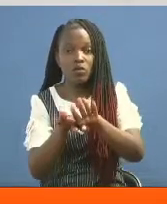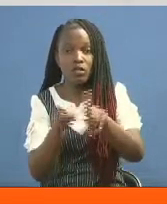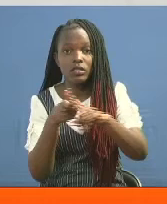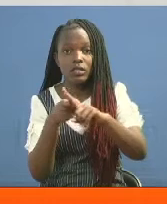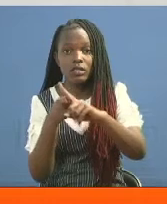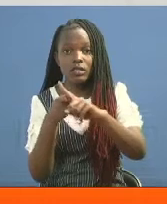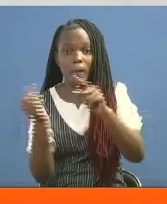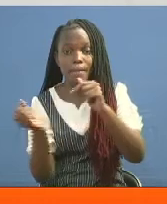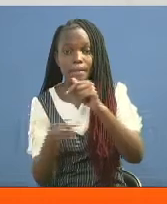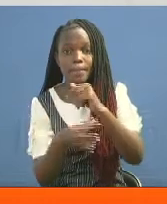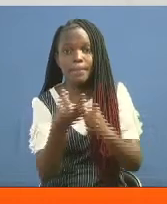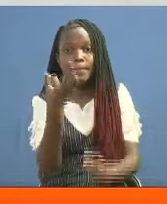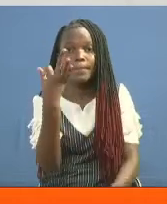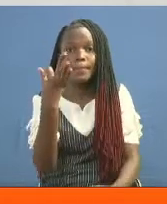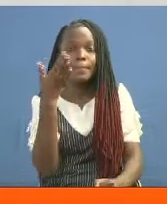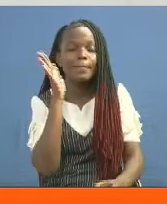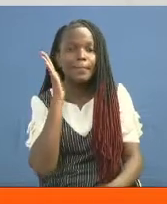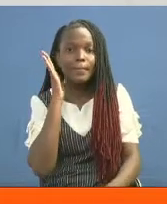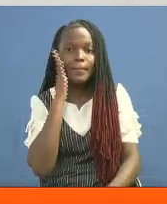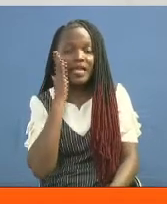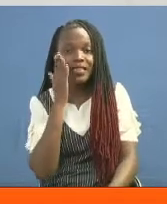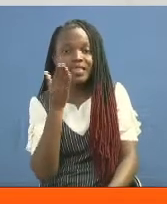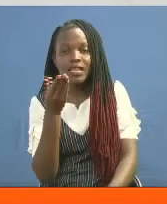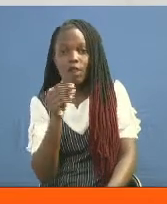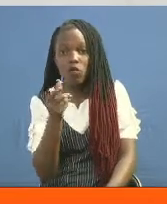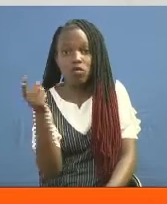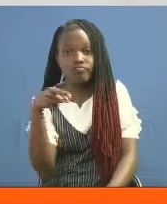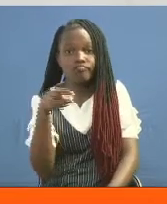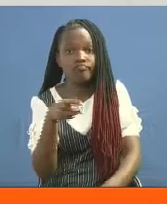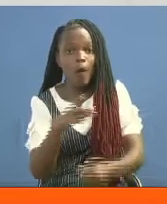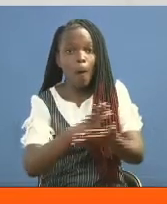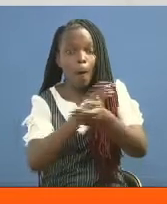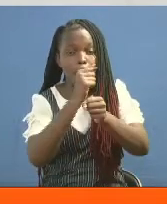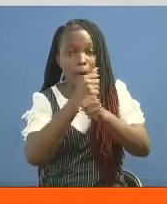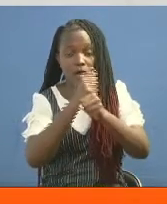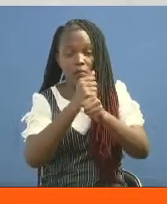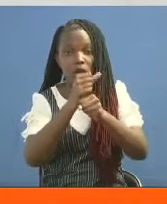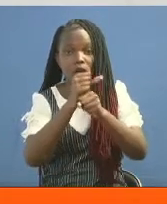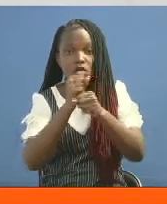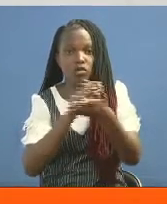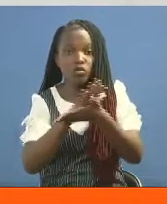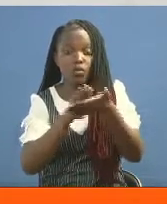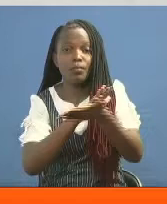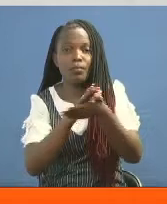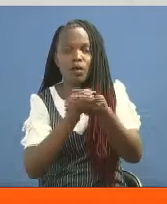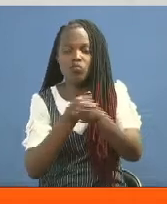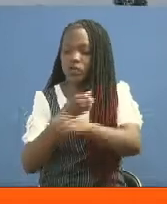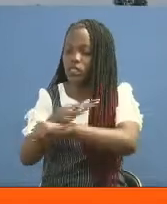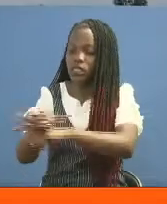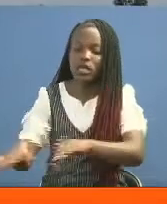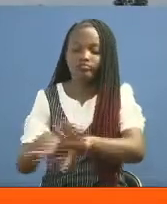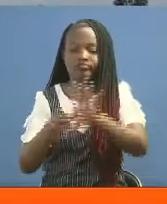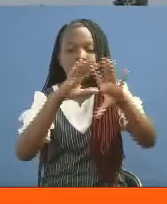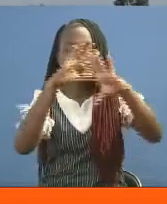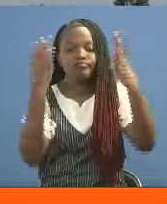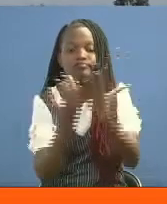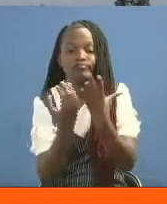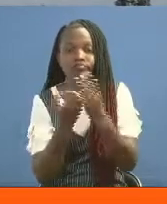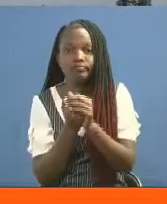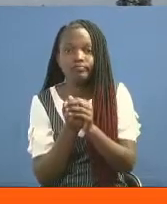few mothers who used to come here and used to make soaps and then we will distribute the soap around the community.